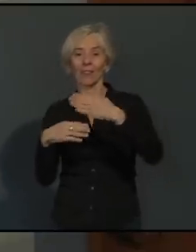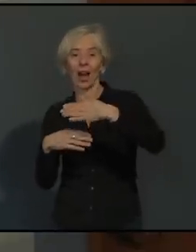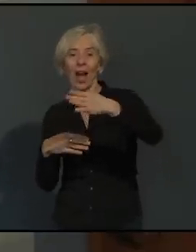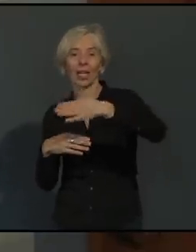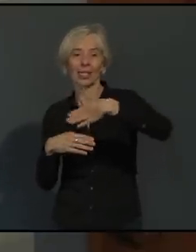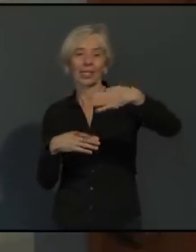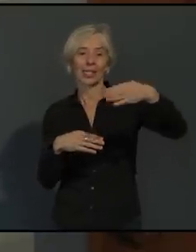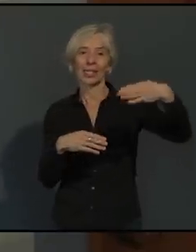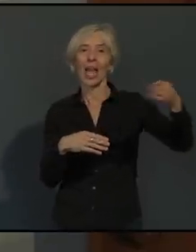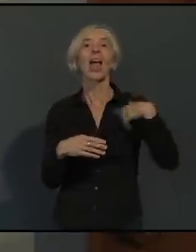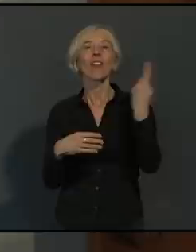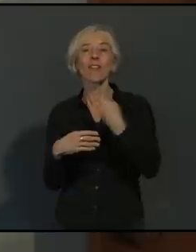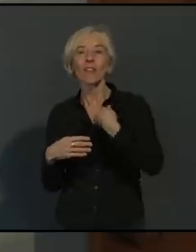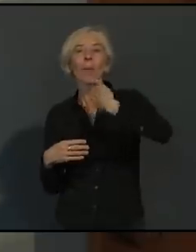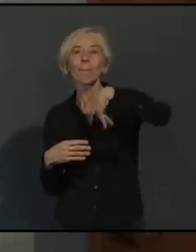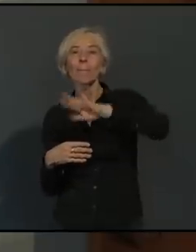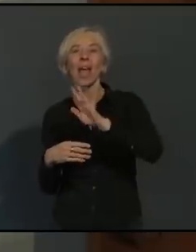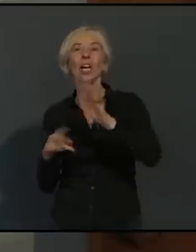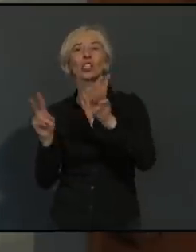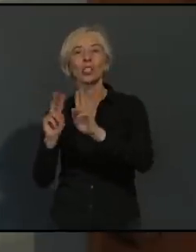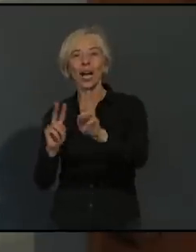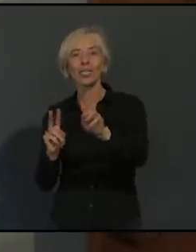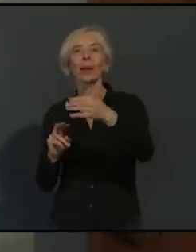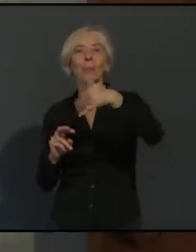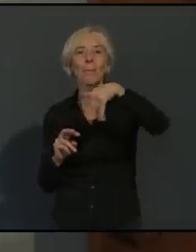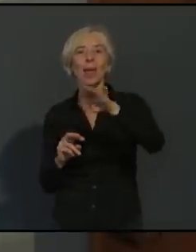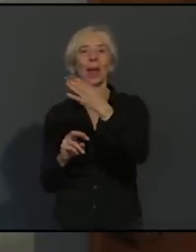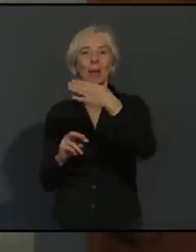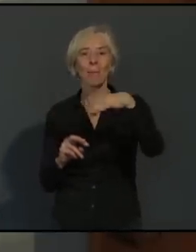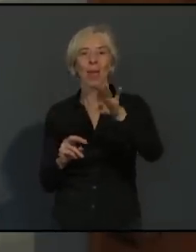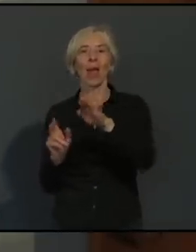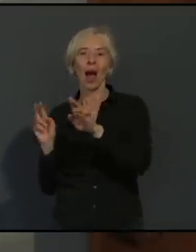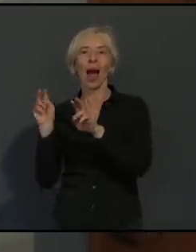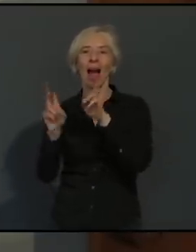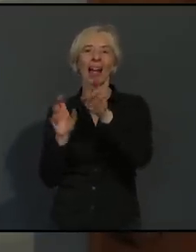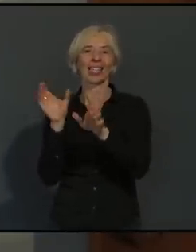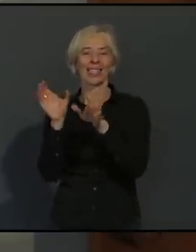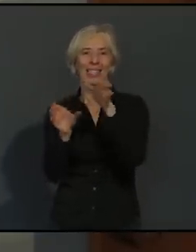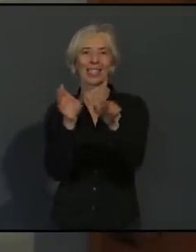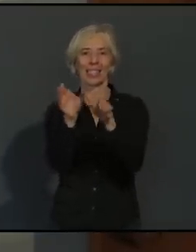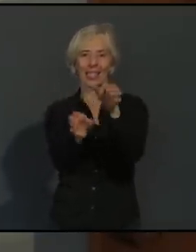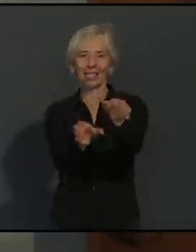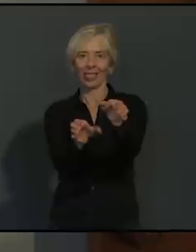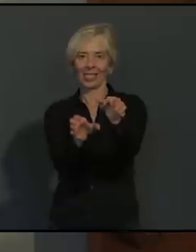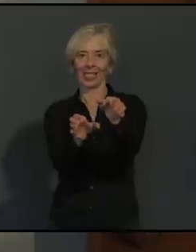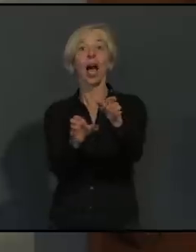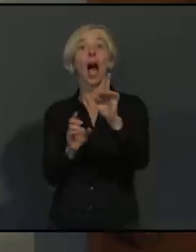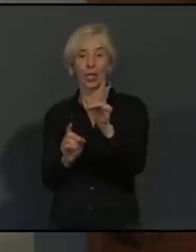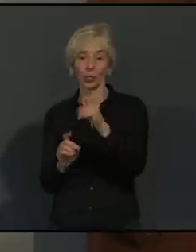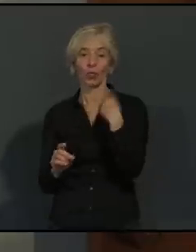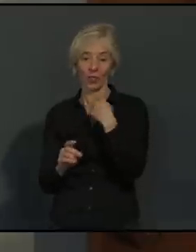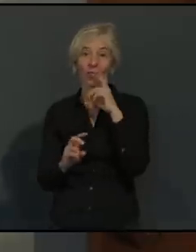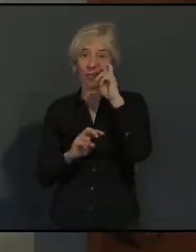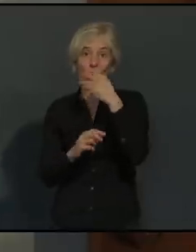sodass es möglich ist, hier zu sagen, dass wir diese Spitze,